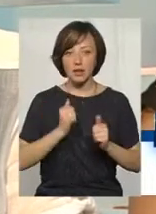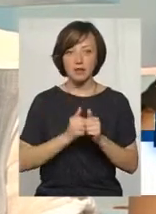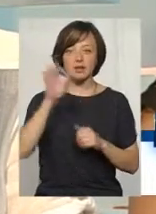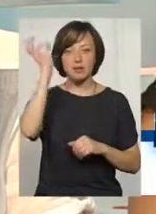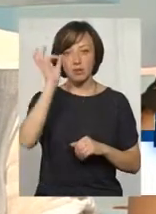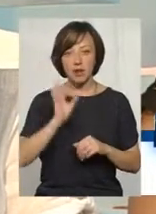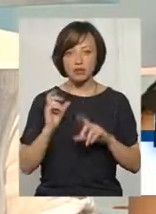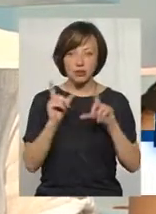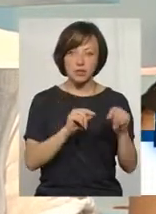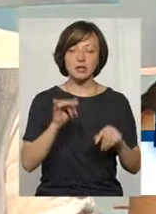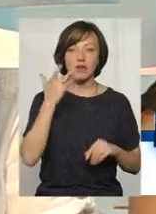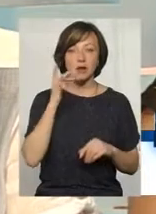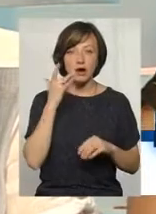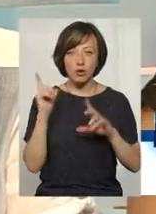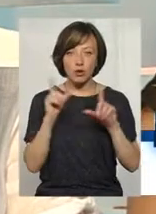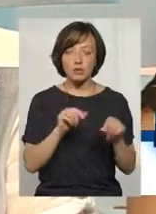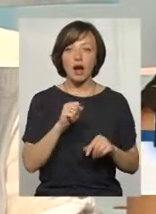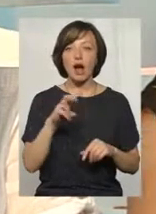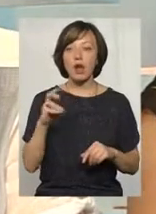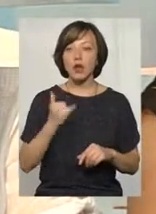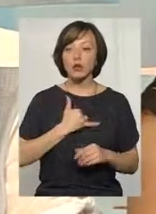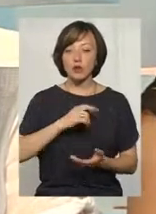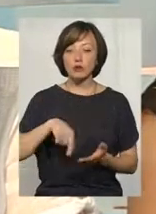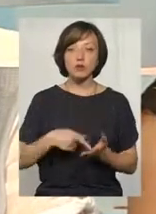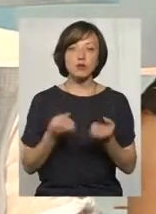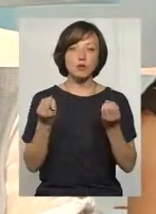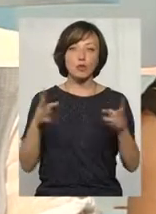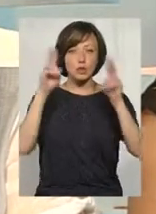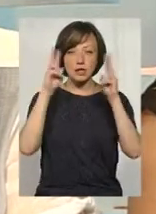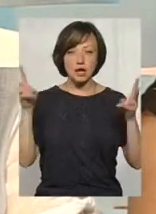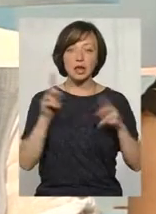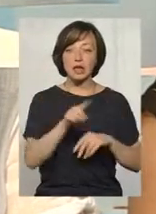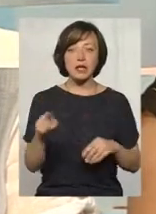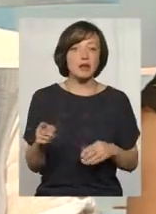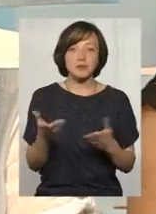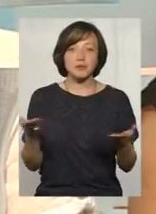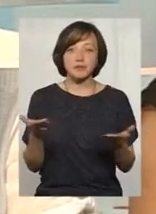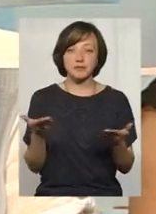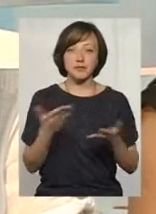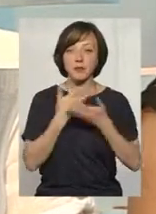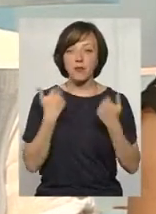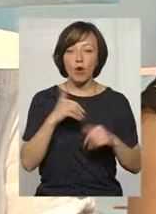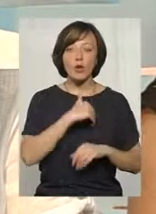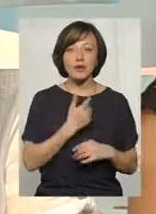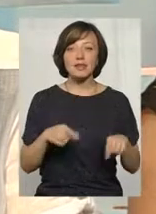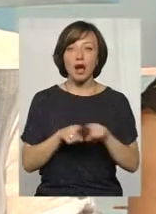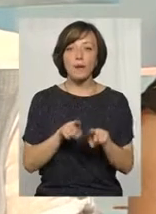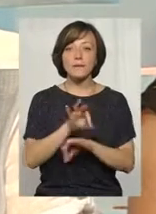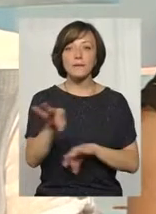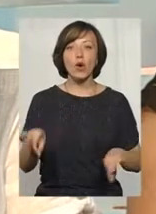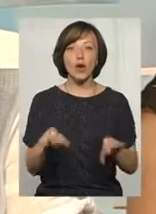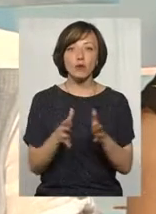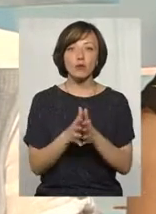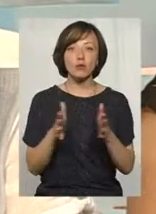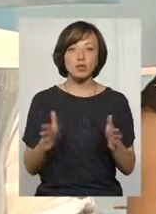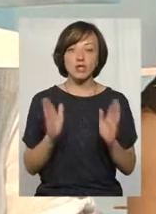Німеччину їздять, і в Америку їздять. Але в нашому місті їх просто не знають, тому що їх майже немає. І хотілося би такі проєкти побільше,